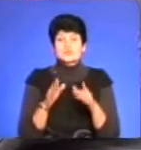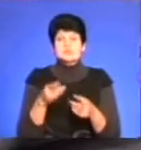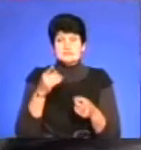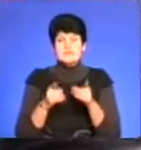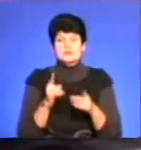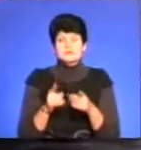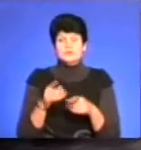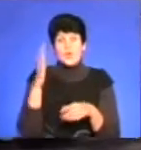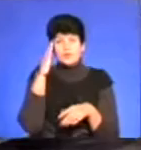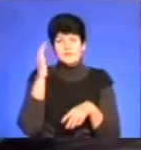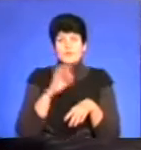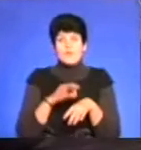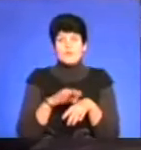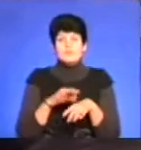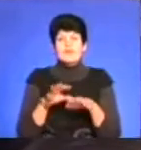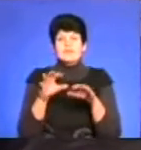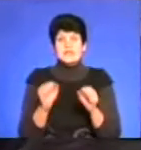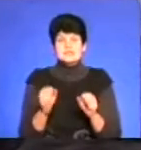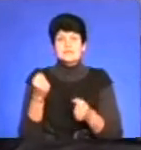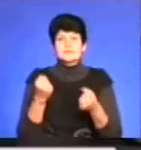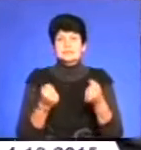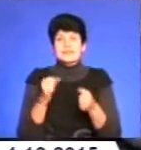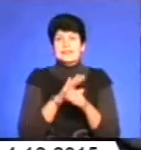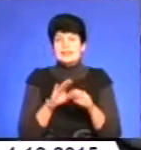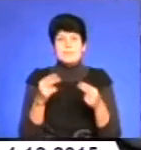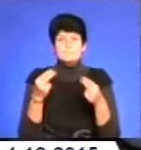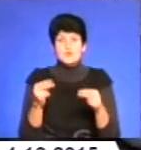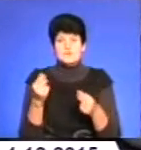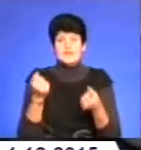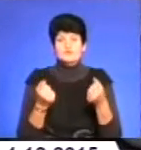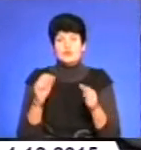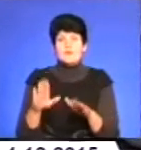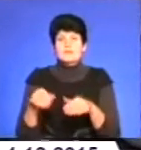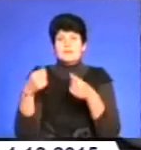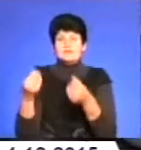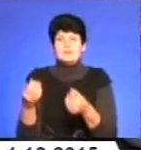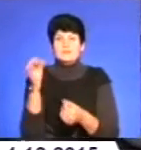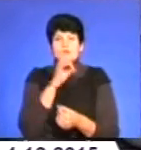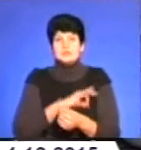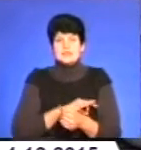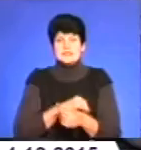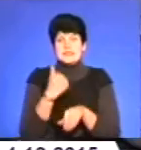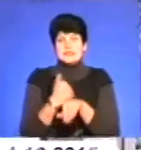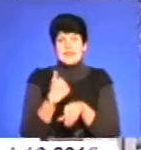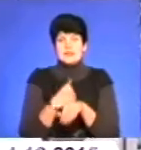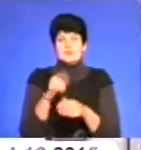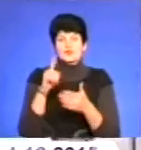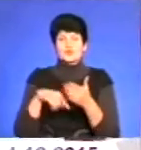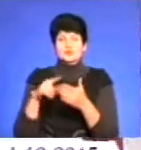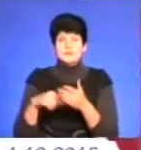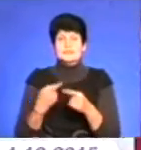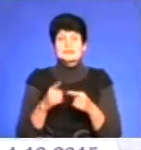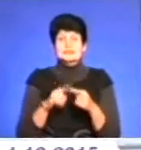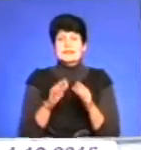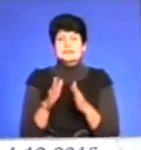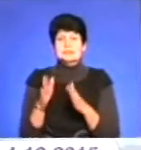болем для власників транспортних засобів, які не продавали авто, а передавали їх в користування за генеральним дорученням. Така система